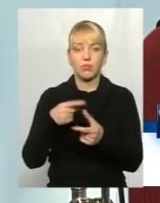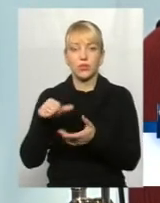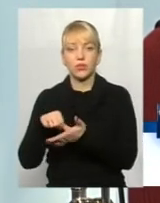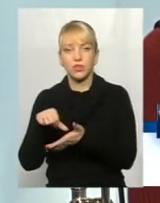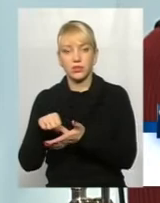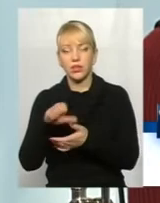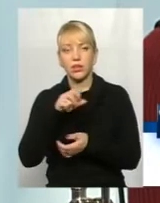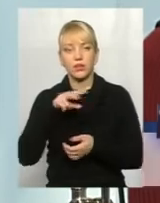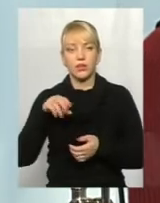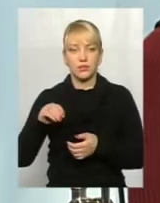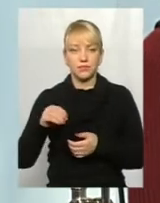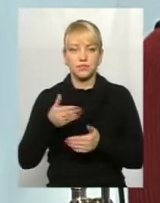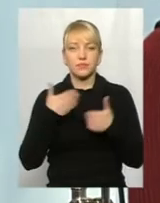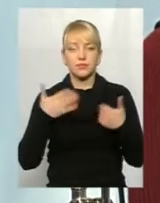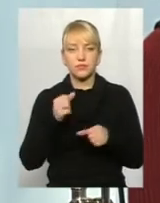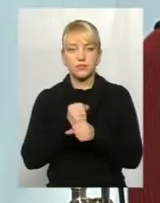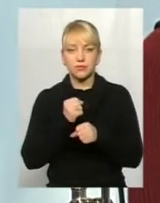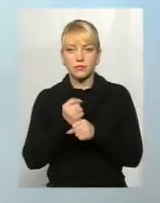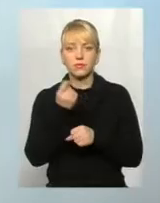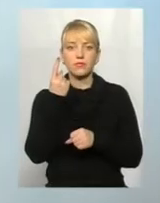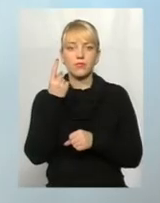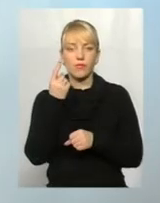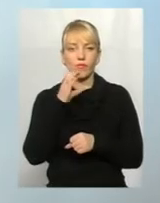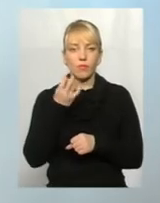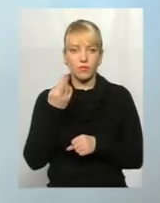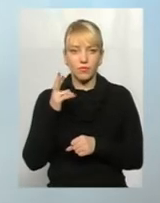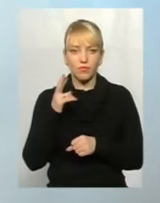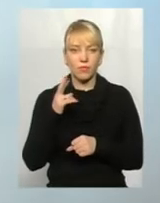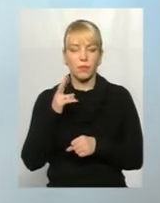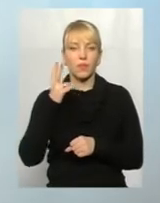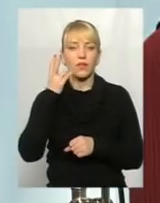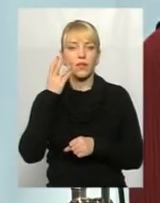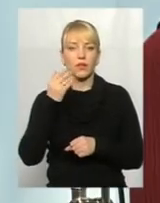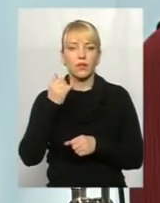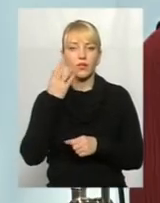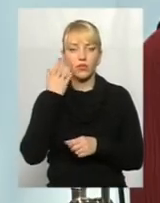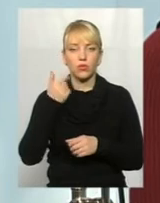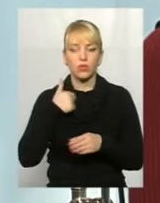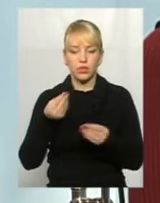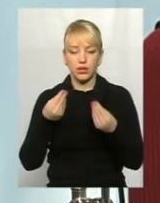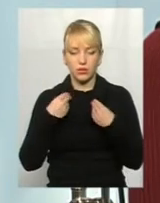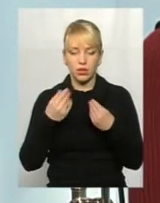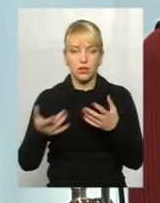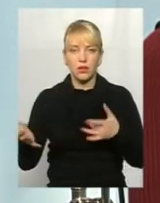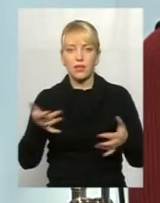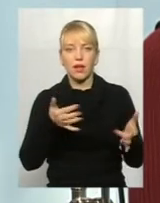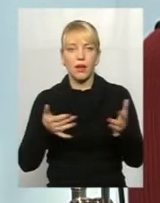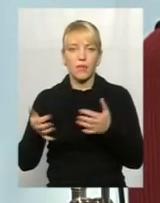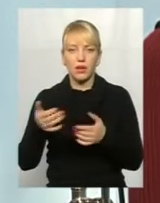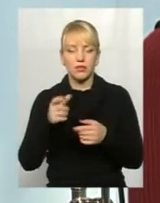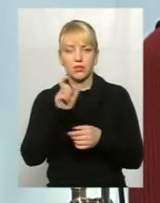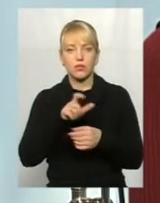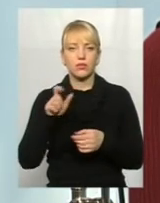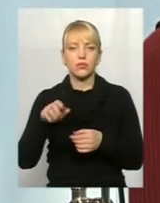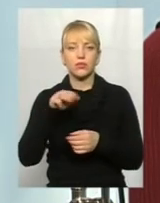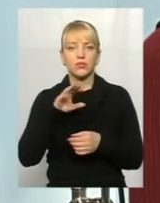ми вже працюємо з 11 січня повноцінно, що в нас набрані штати дільничої служби. І